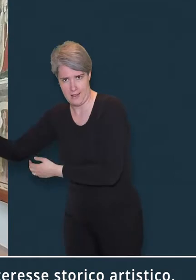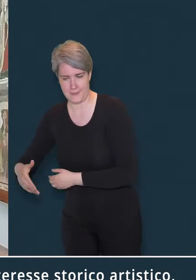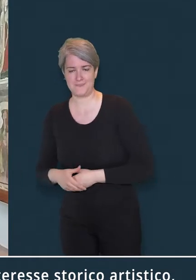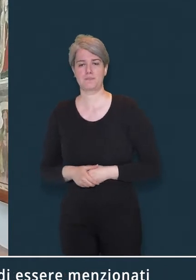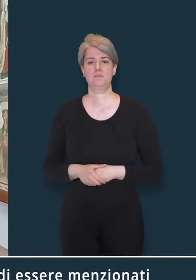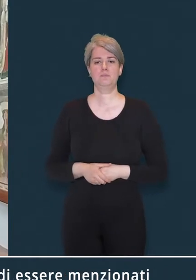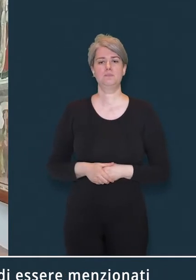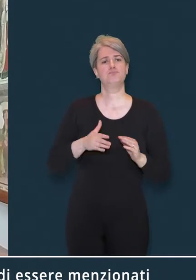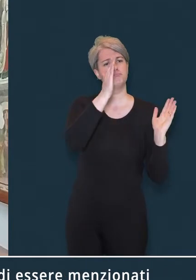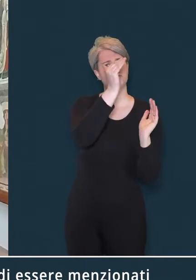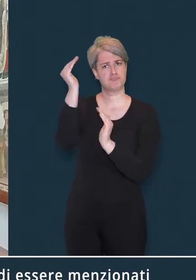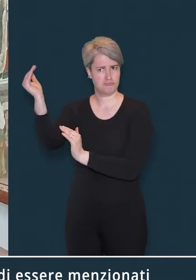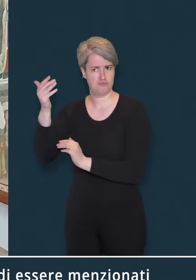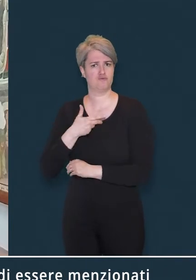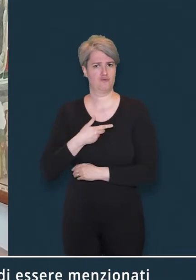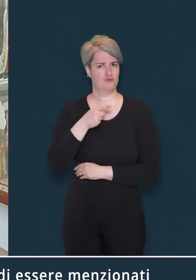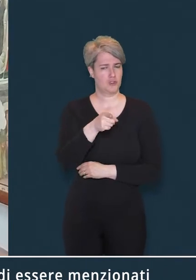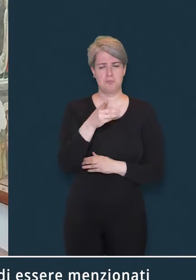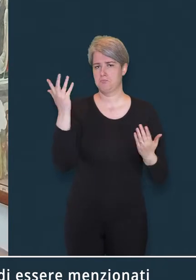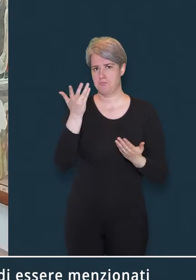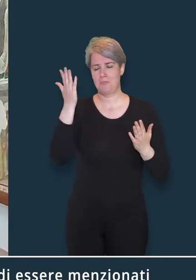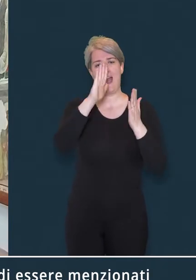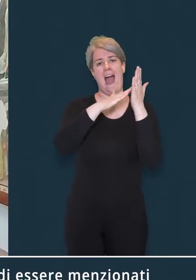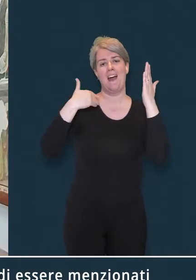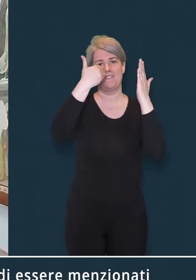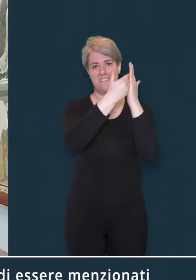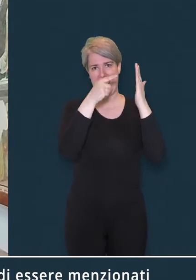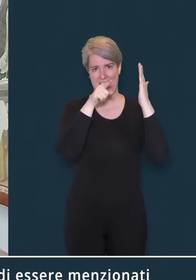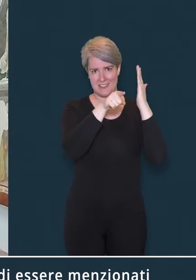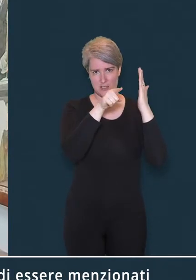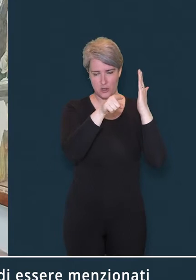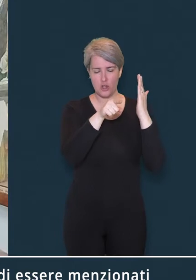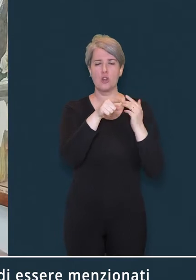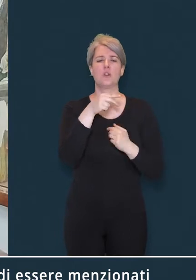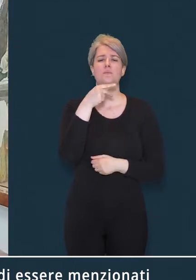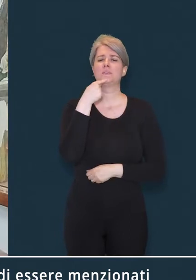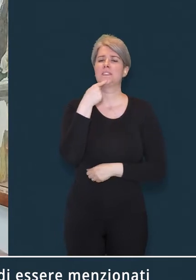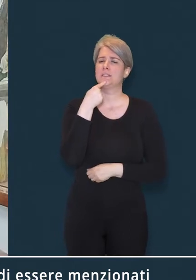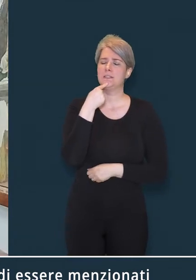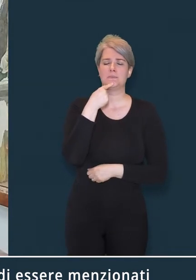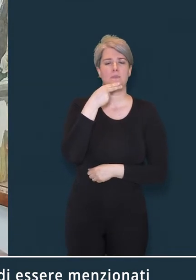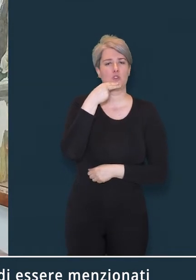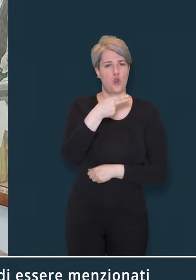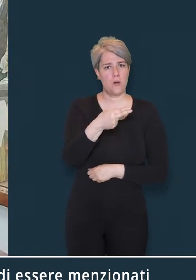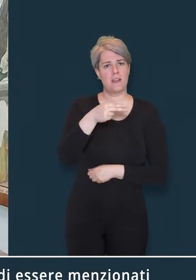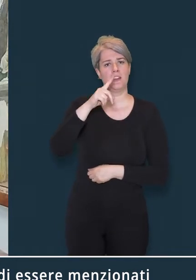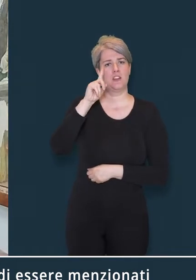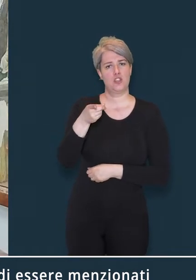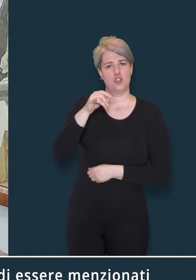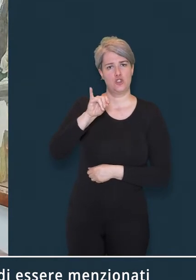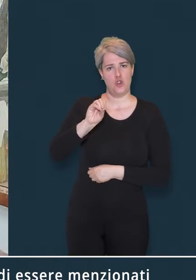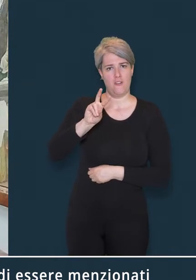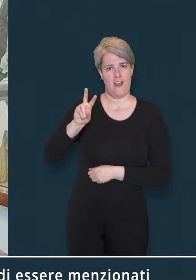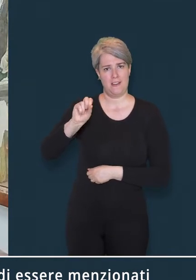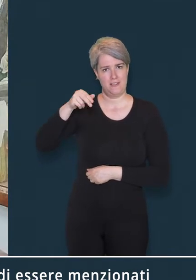tra le molte opere meritano sicuramente di essere menzionati l'imponente affresco